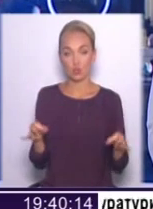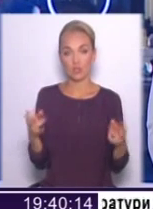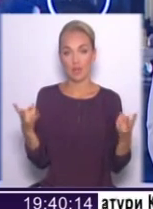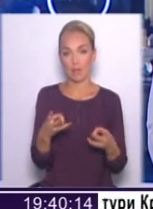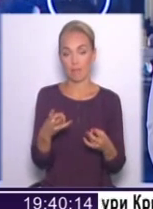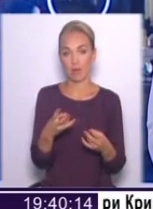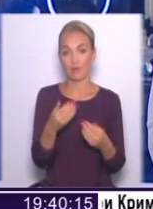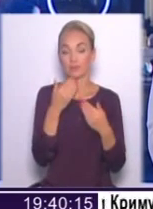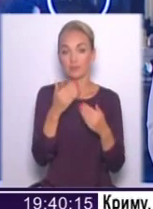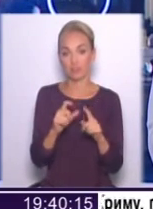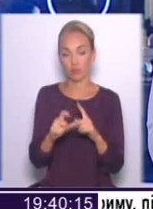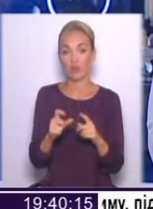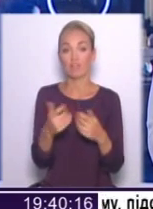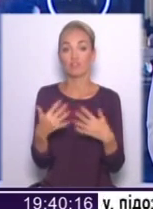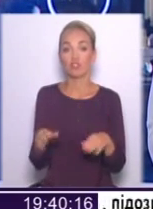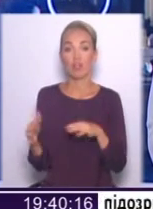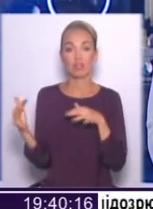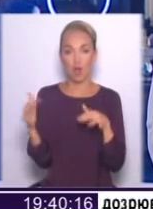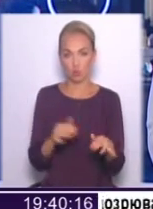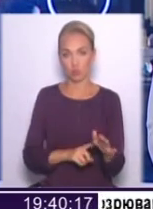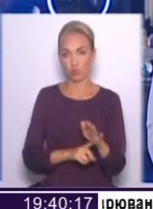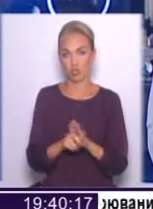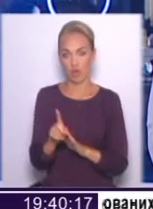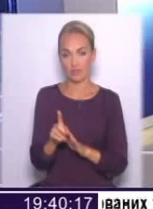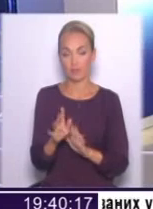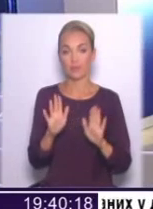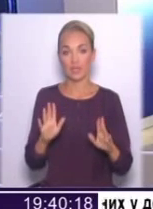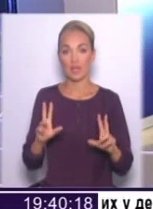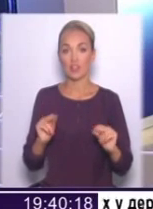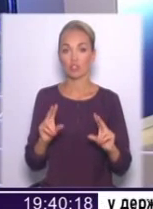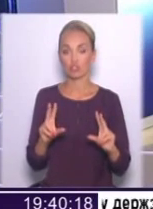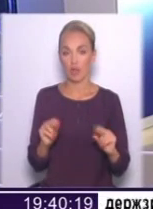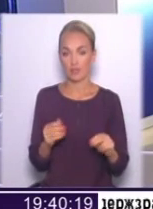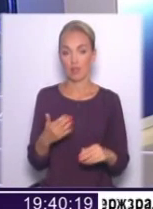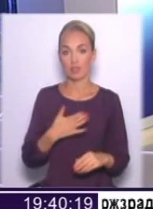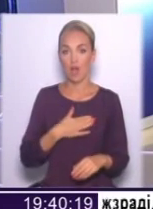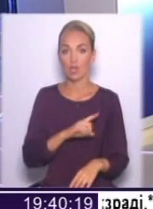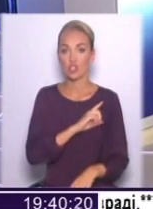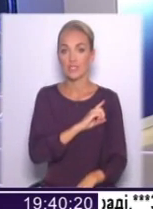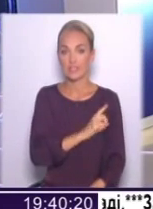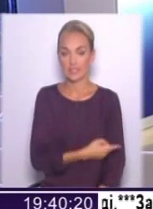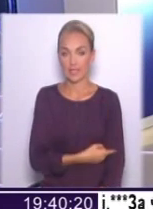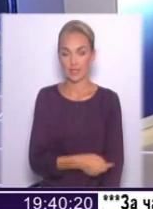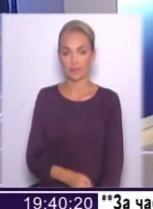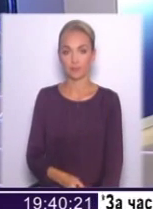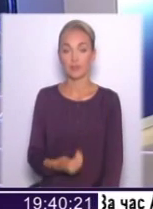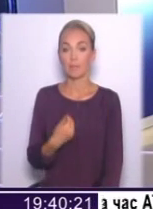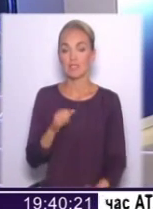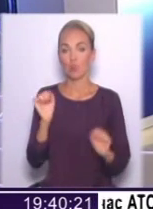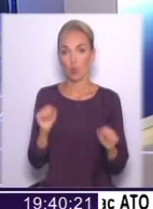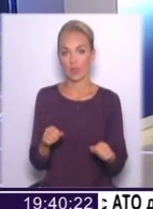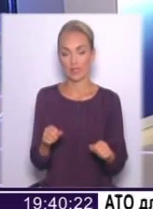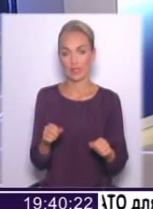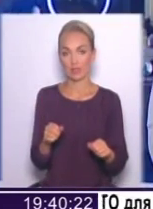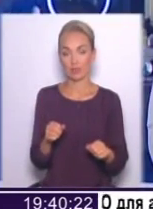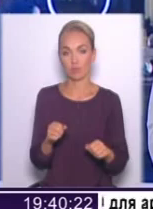дати відповідь. Наступ вже почався. Тільки, на щастя, наші сили, ми змогли поступити